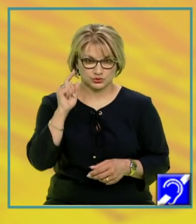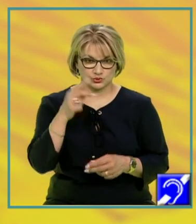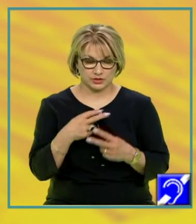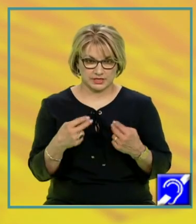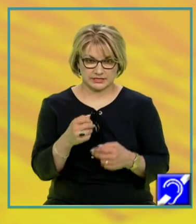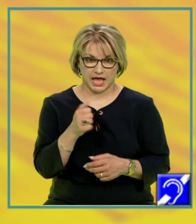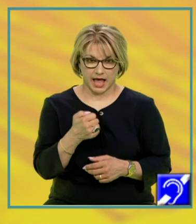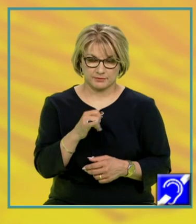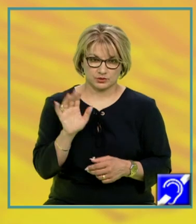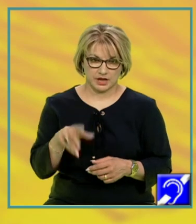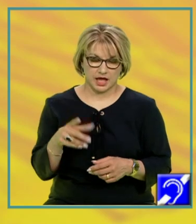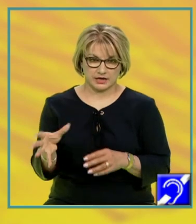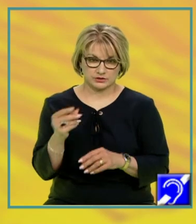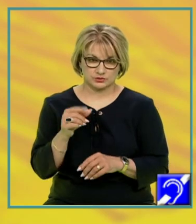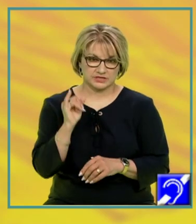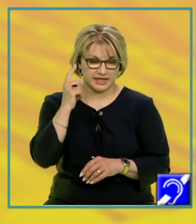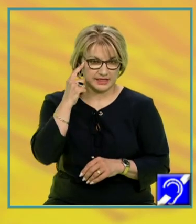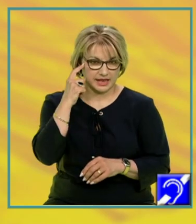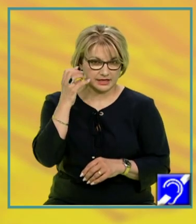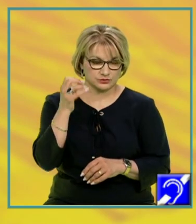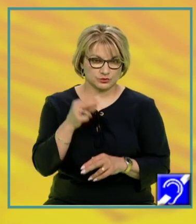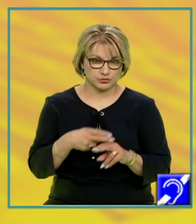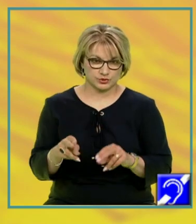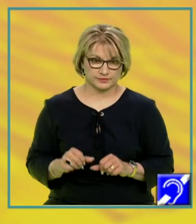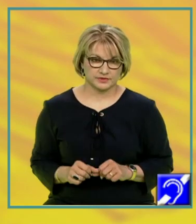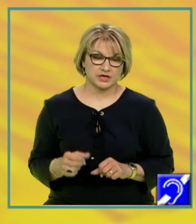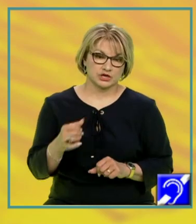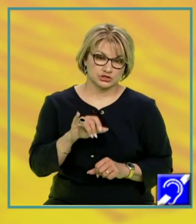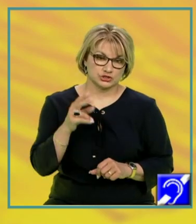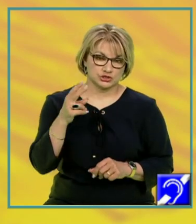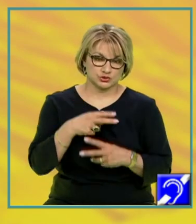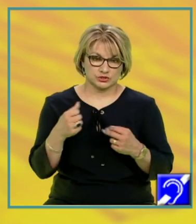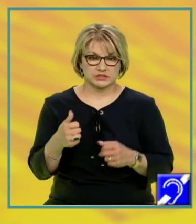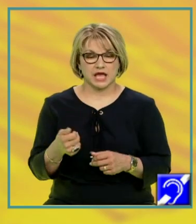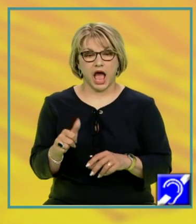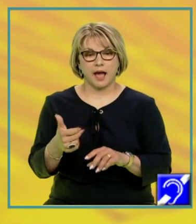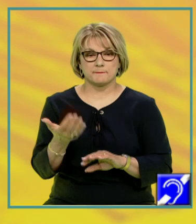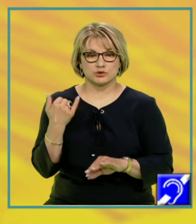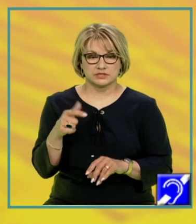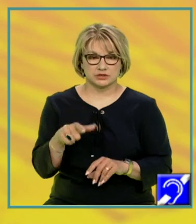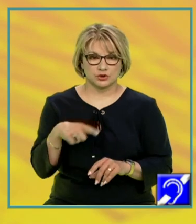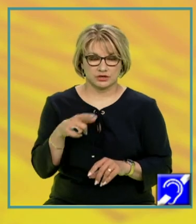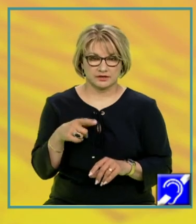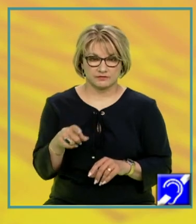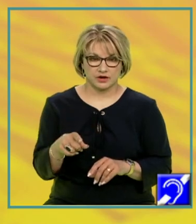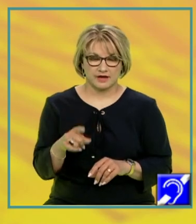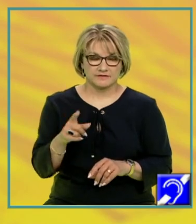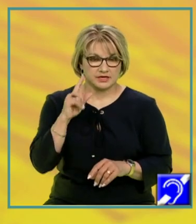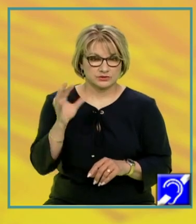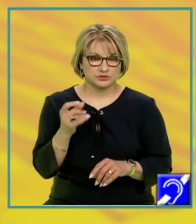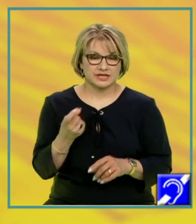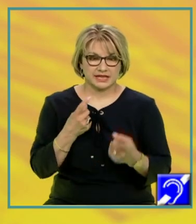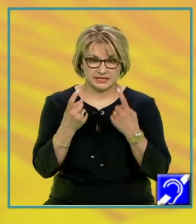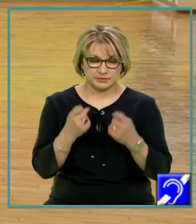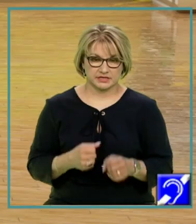vor avea sursa în intelectul pur, în rațiunea pură, iar judecățile a posteriorii vor avea sursa în experiență,